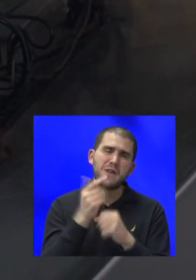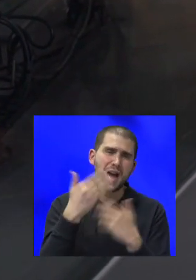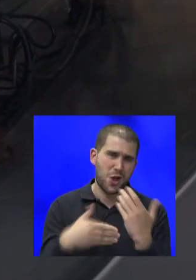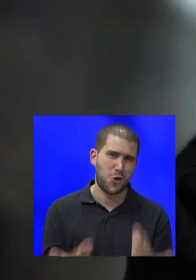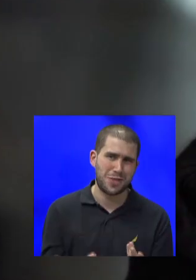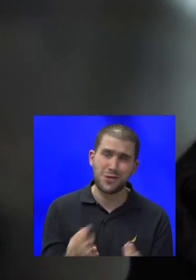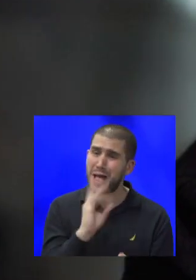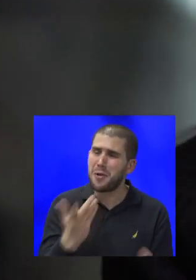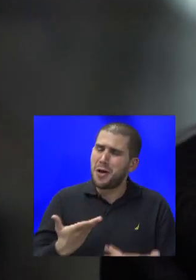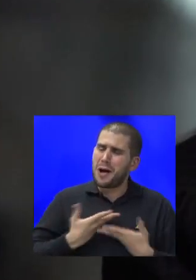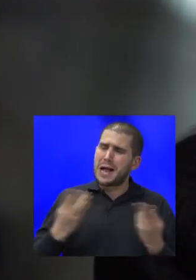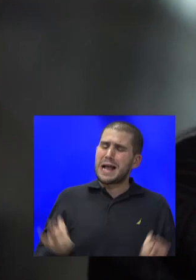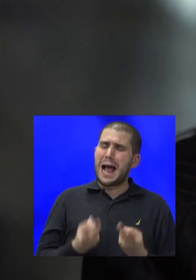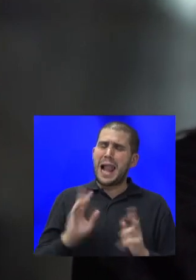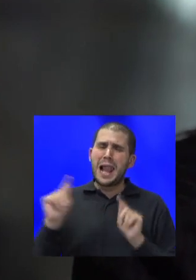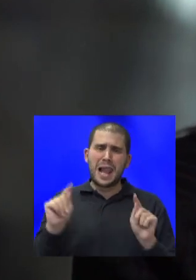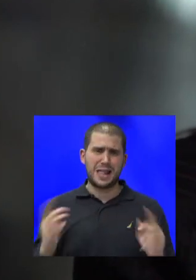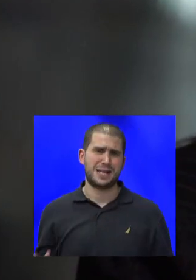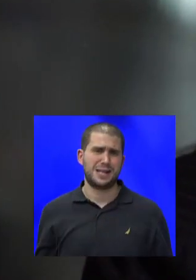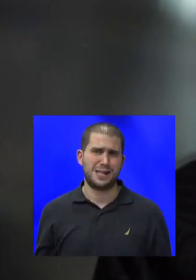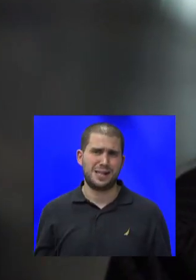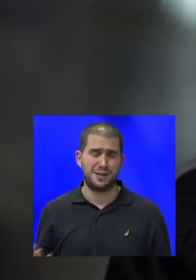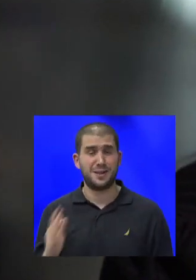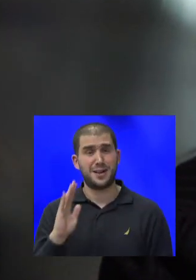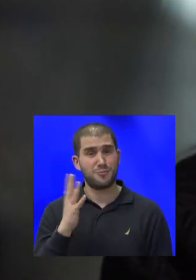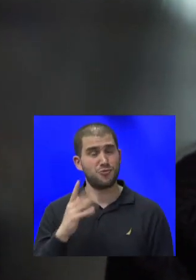איפה שאפשר? חמישי חיובי שמח.